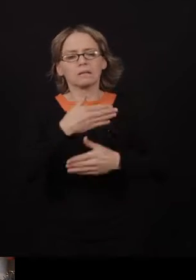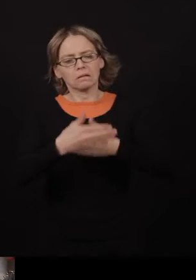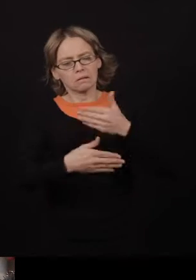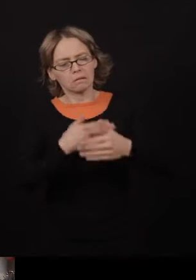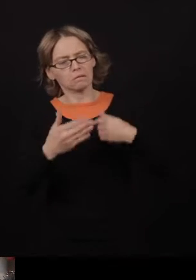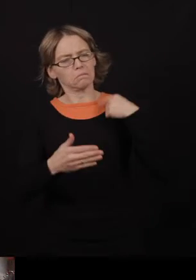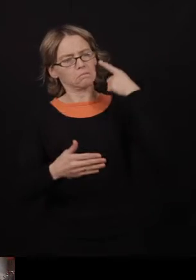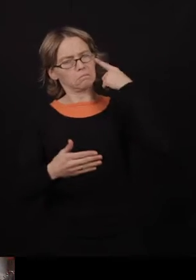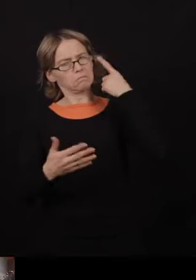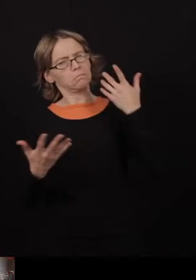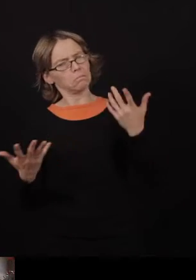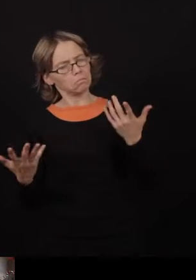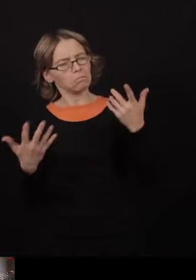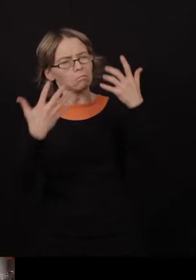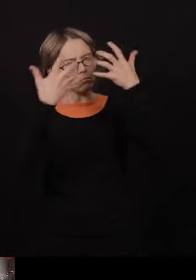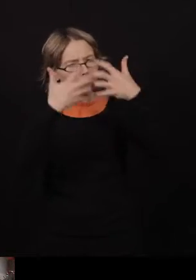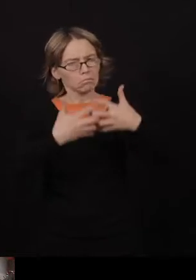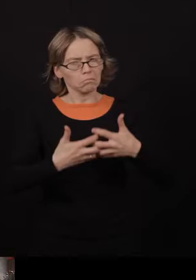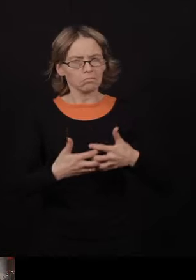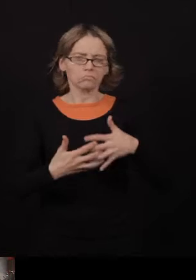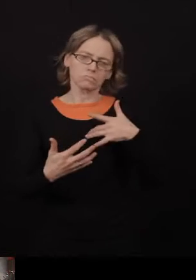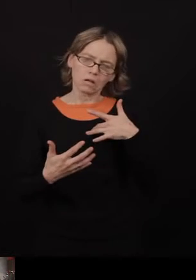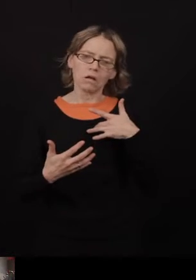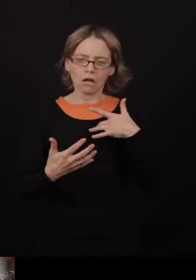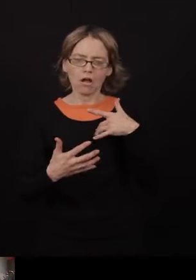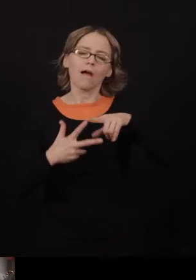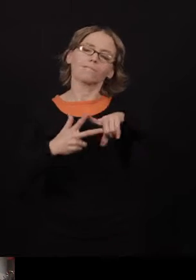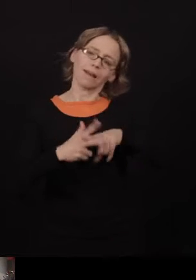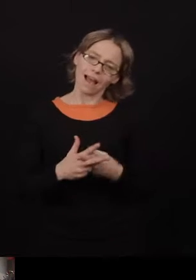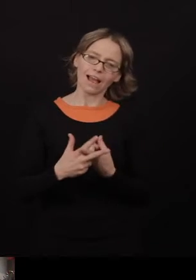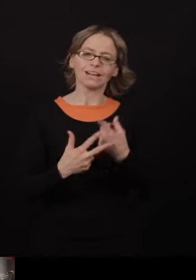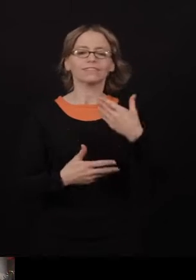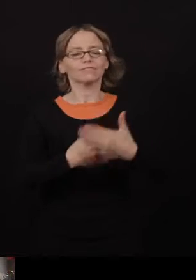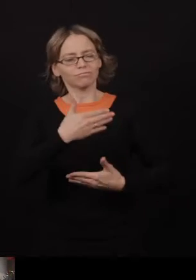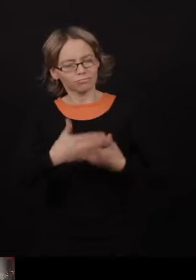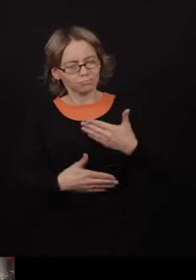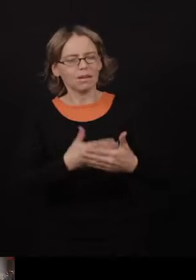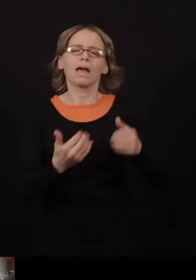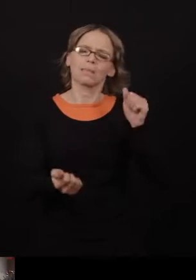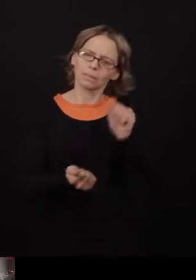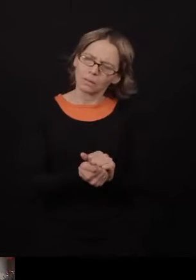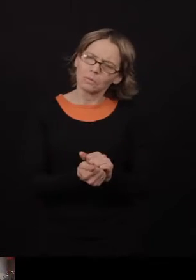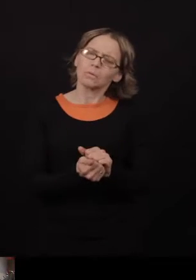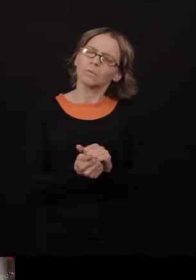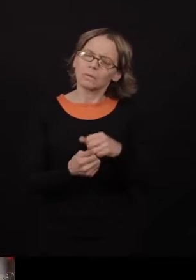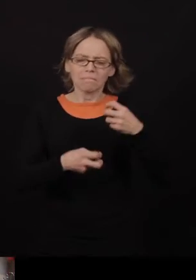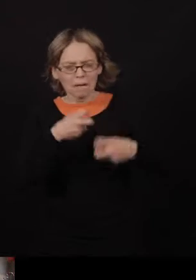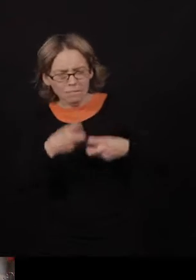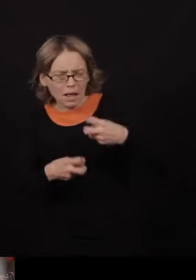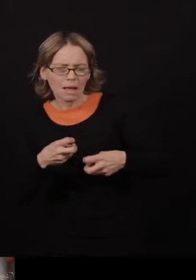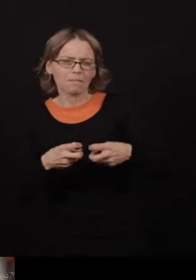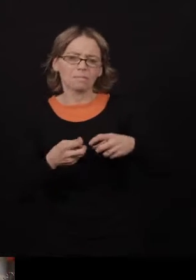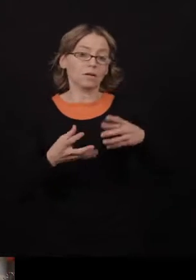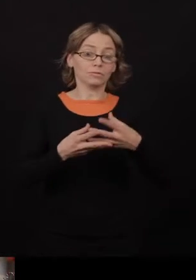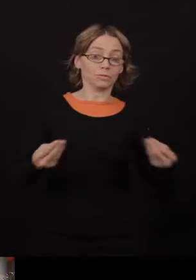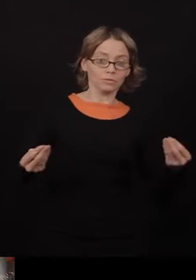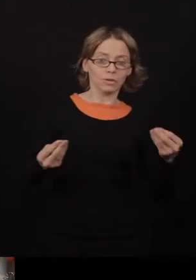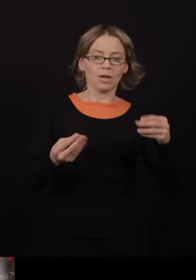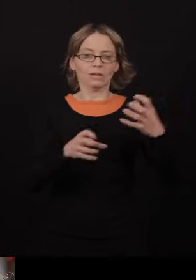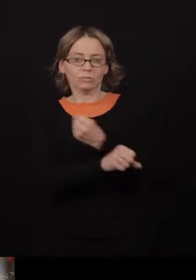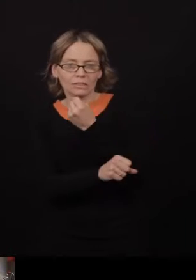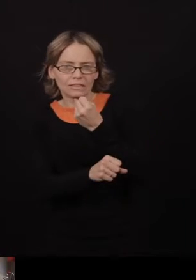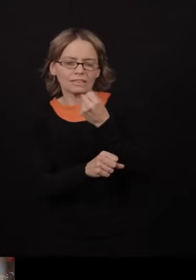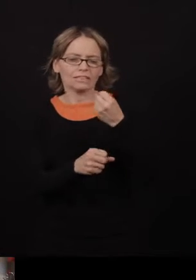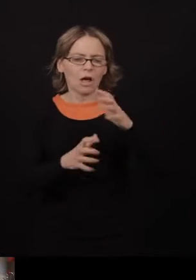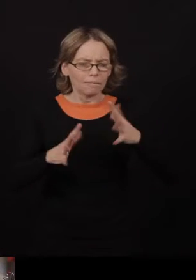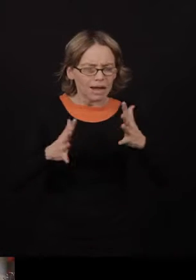de tilleul. C'était un marchand de bois et il disait que personne n'achetait le tilleul, donc